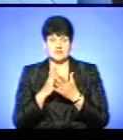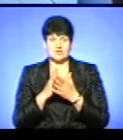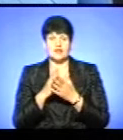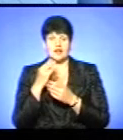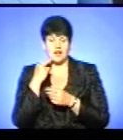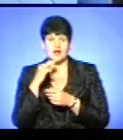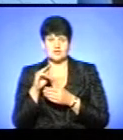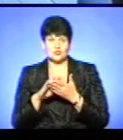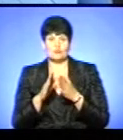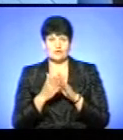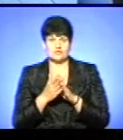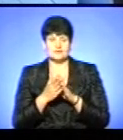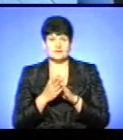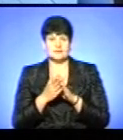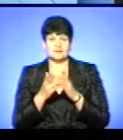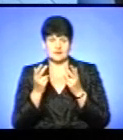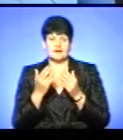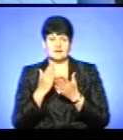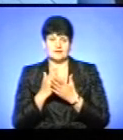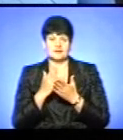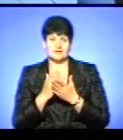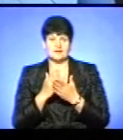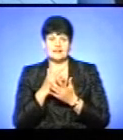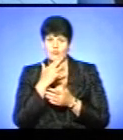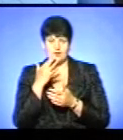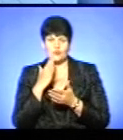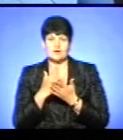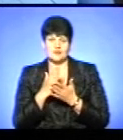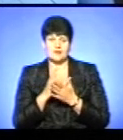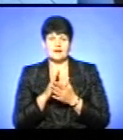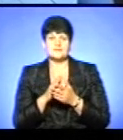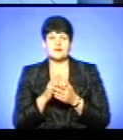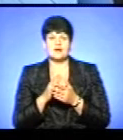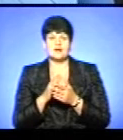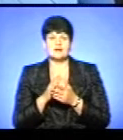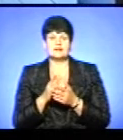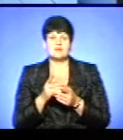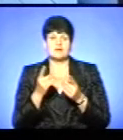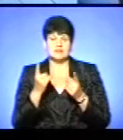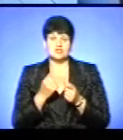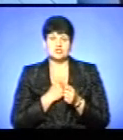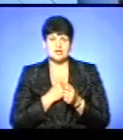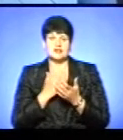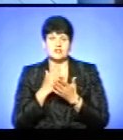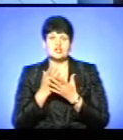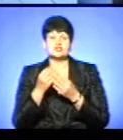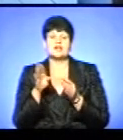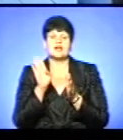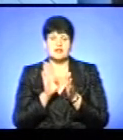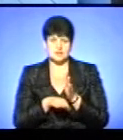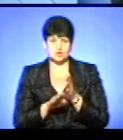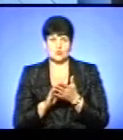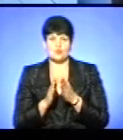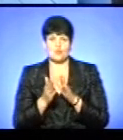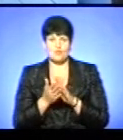кращі. Умови є ще кращі, так? Так, не в багатьох, але на превеликий жаль є, що ще є гірші умови.